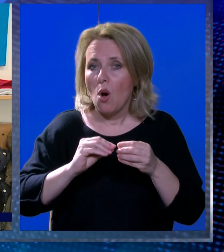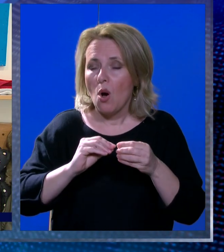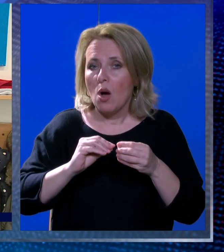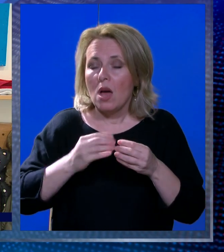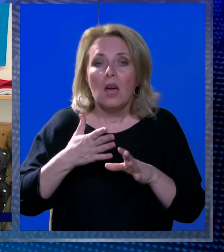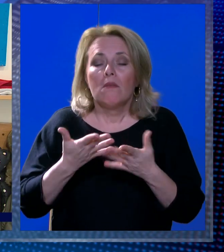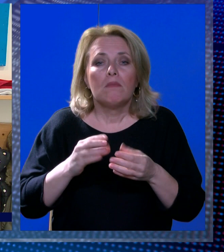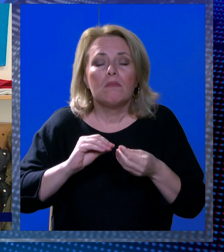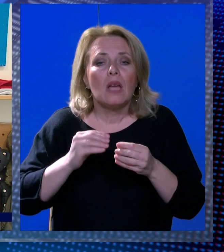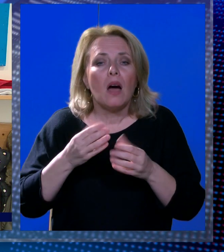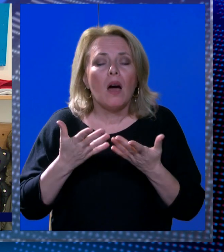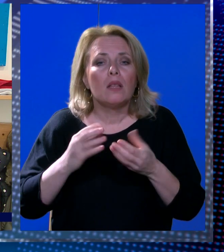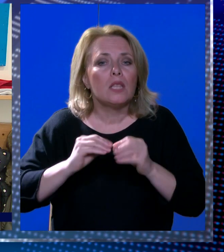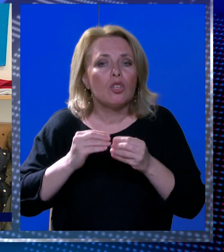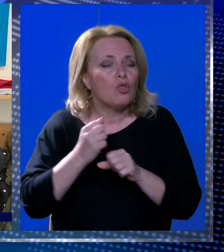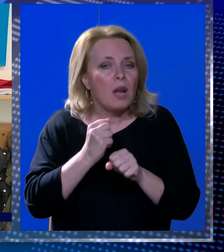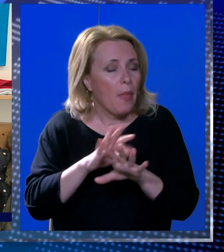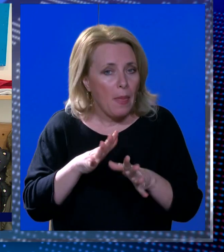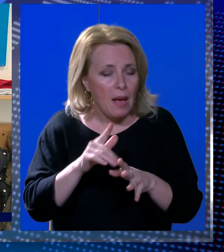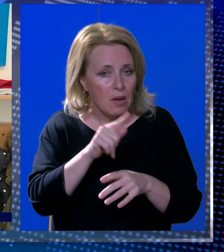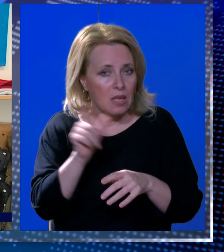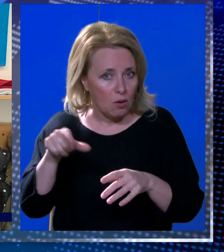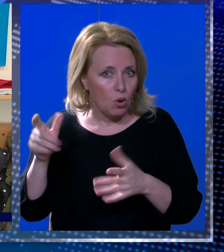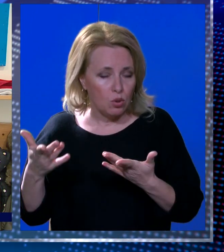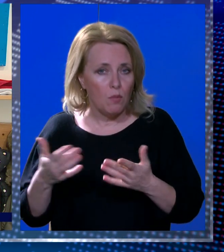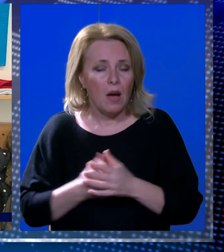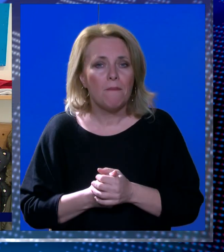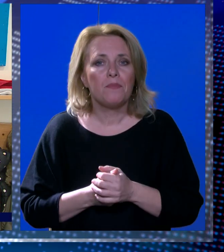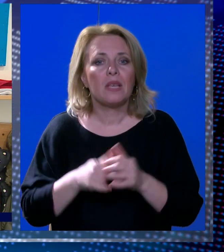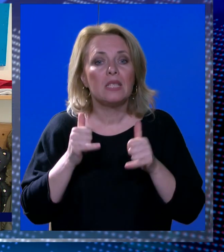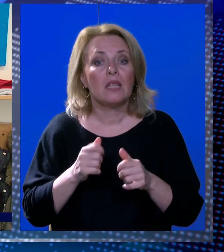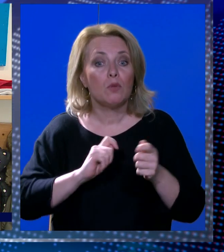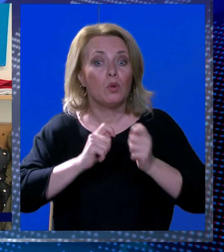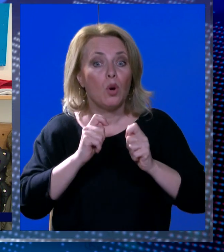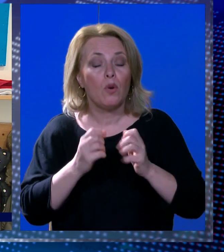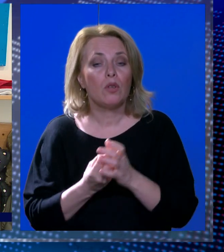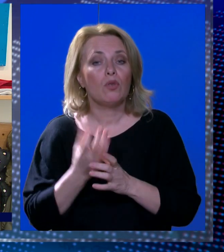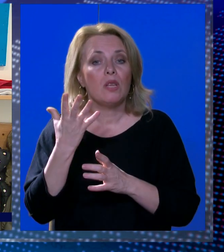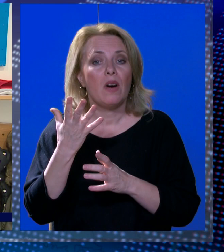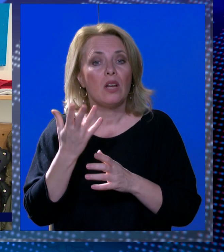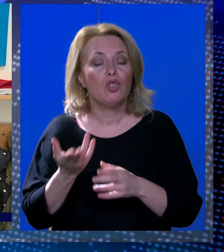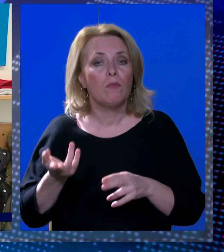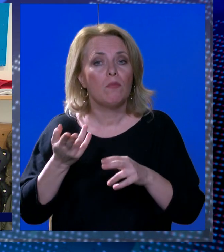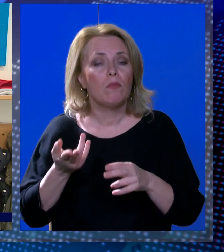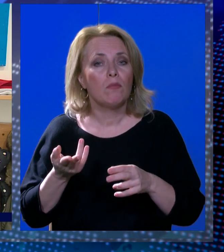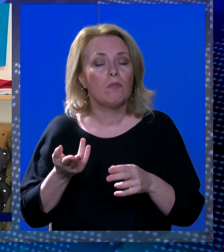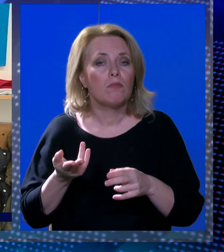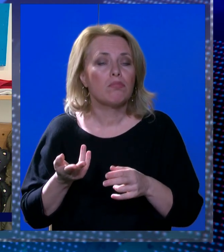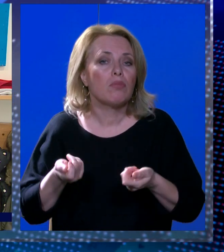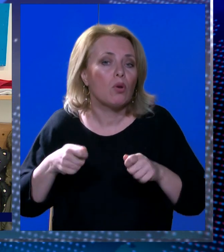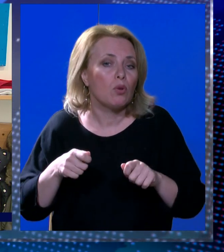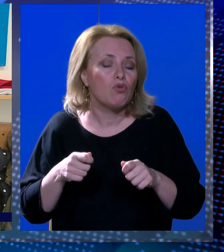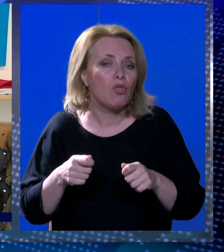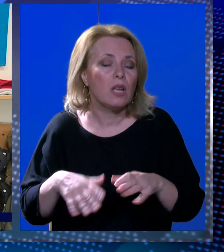jednu prijavu zaprimili. Tako da smo sada u dogovoru sa osnivačem odlučili zaposliti